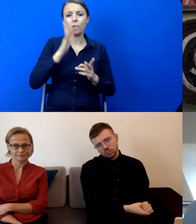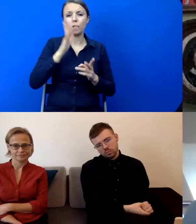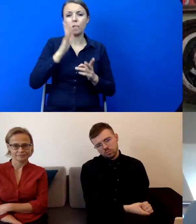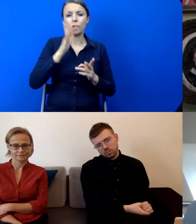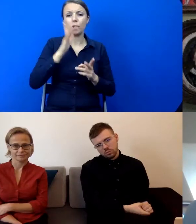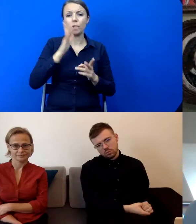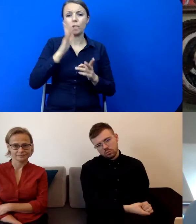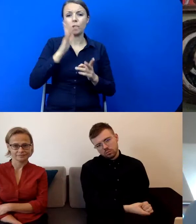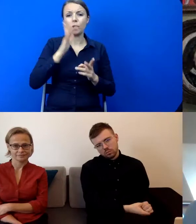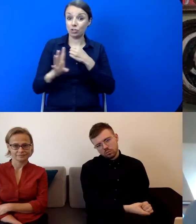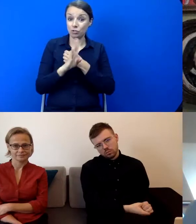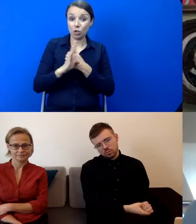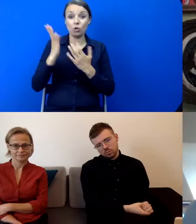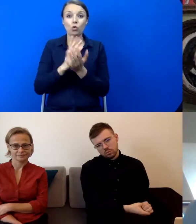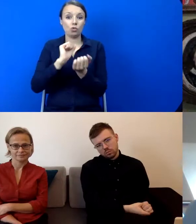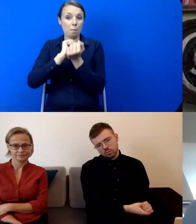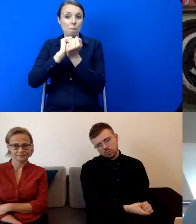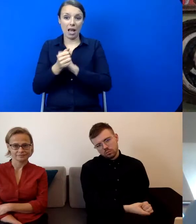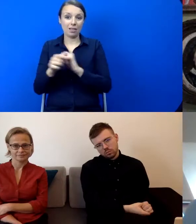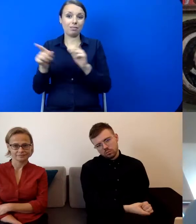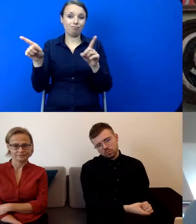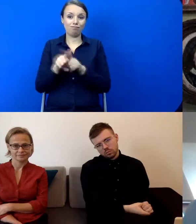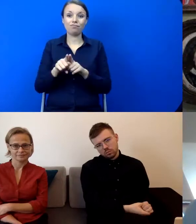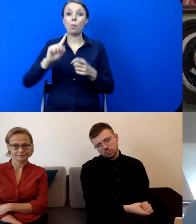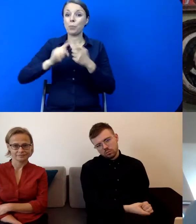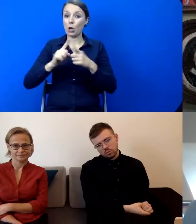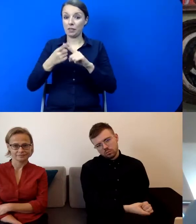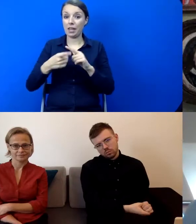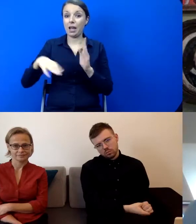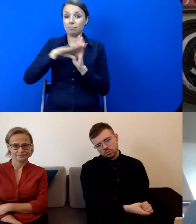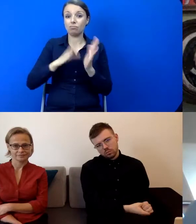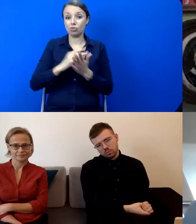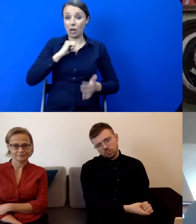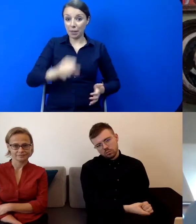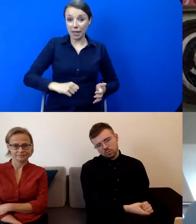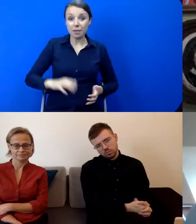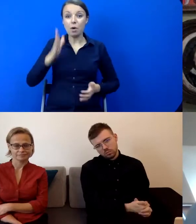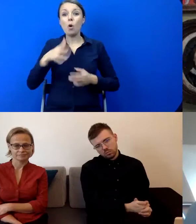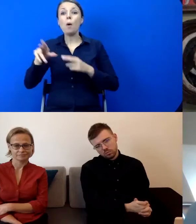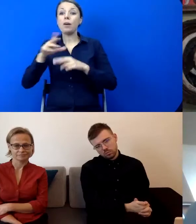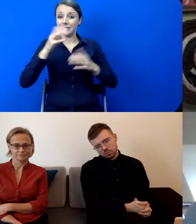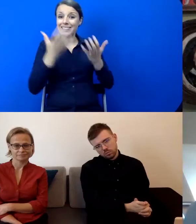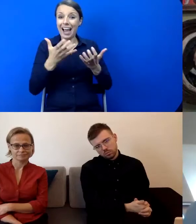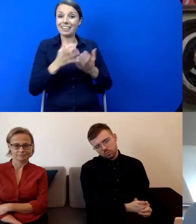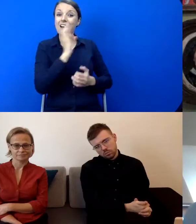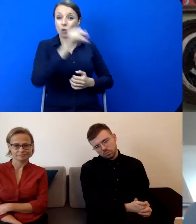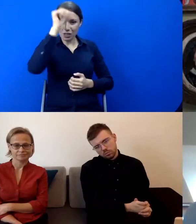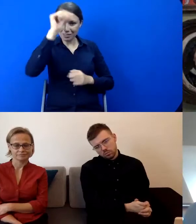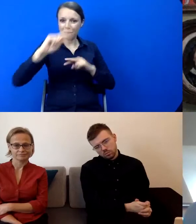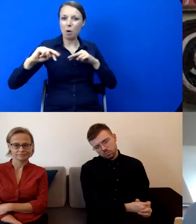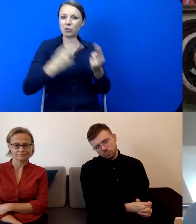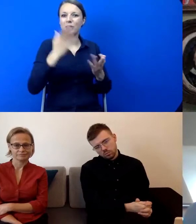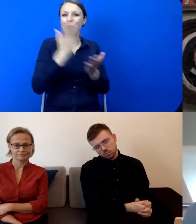ustrój i kiedy zachęta z powrotem stała się zachętą, to znaczy w nazwie powróciło słowo zachęta i stała się